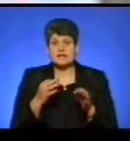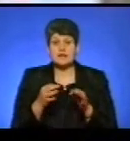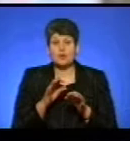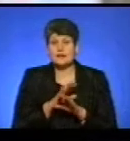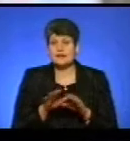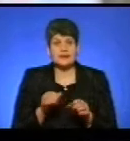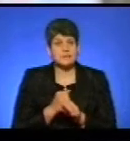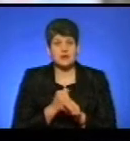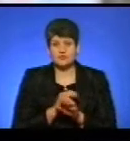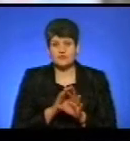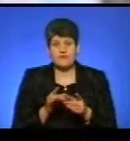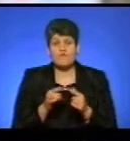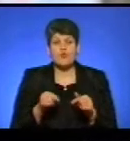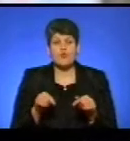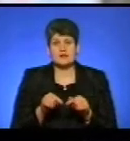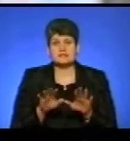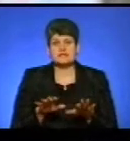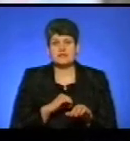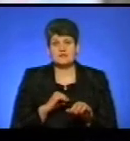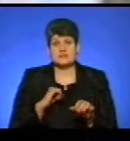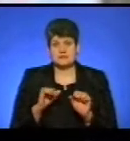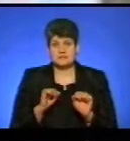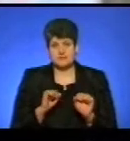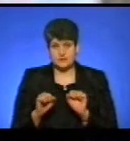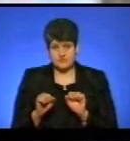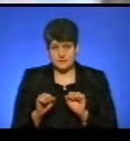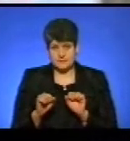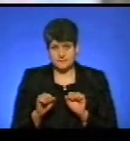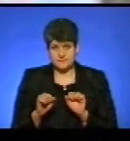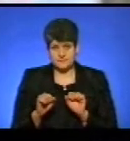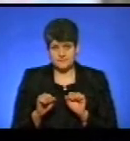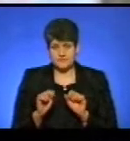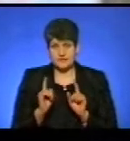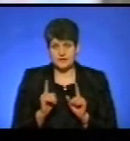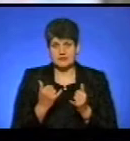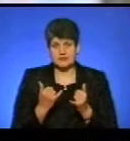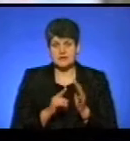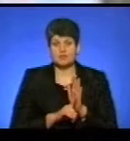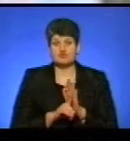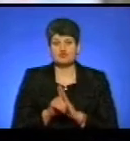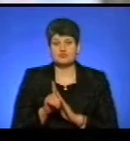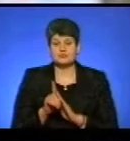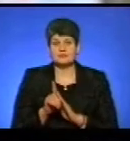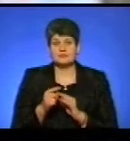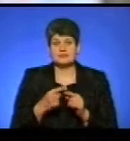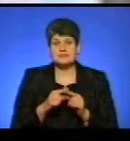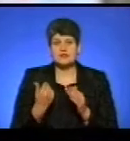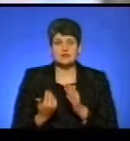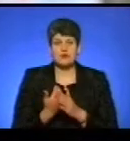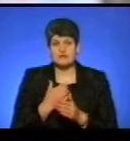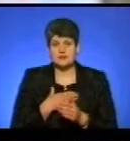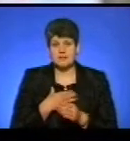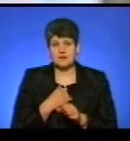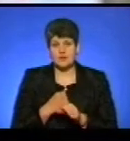працював в органах місцевого самоврядування, а тільки зараз почну. Це нова для мене